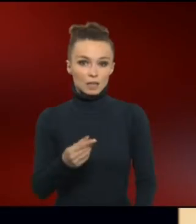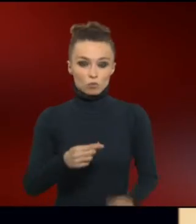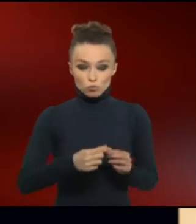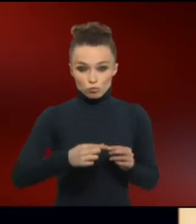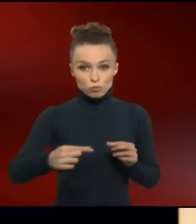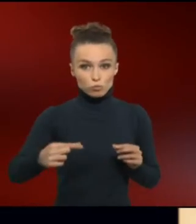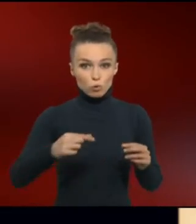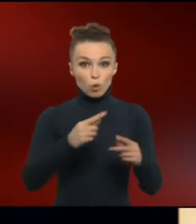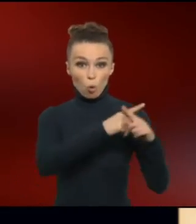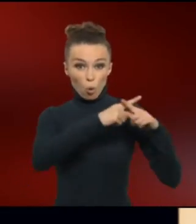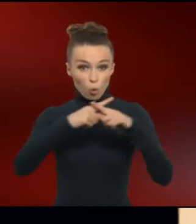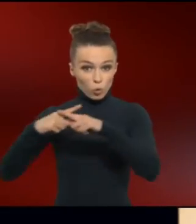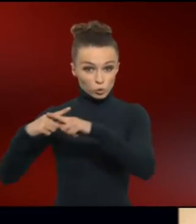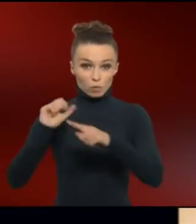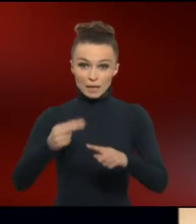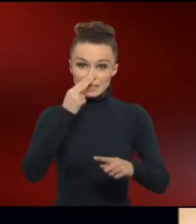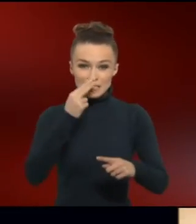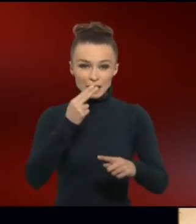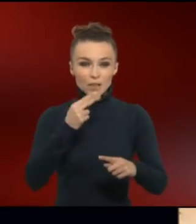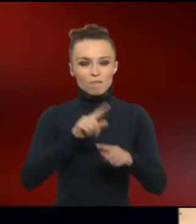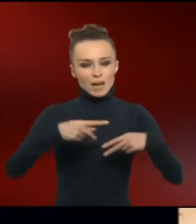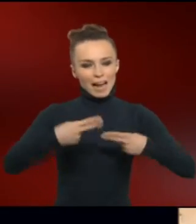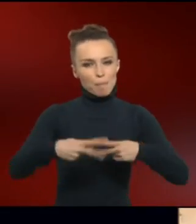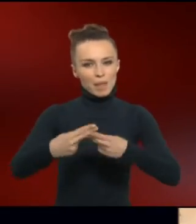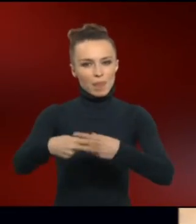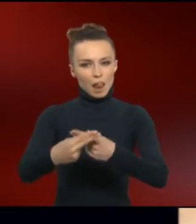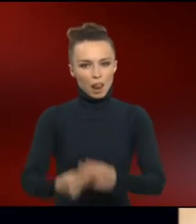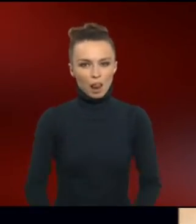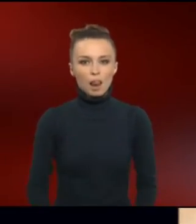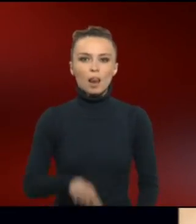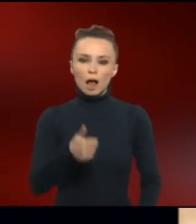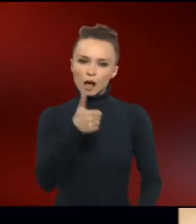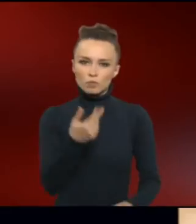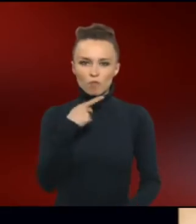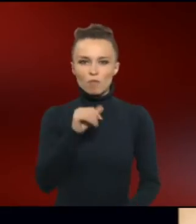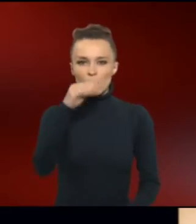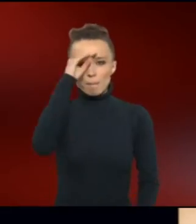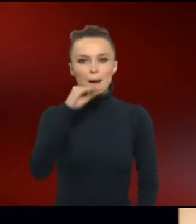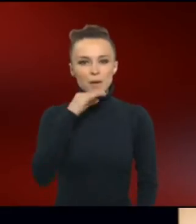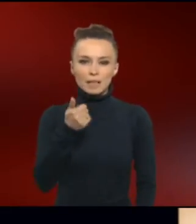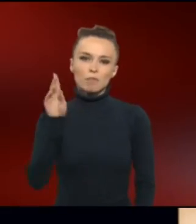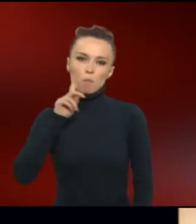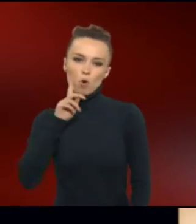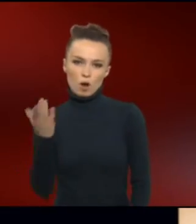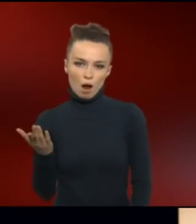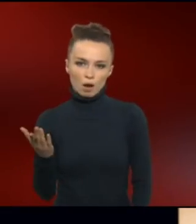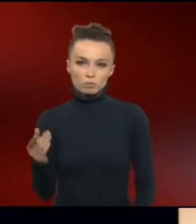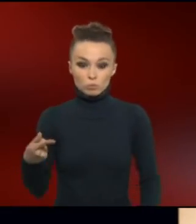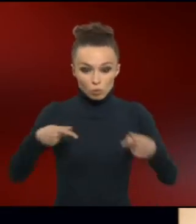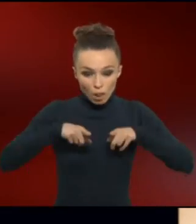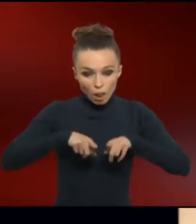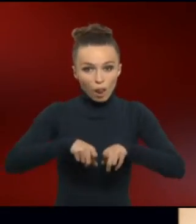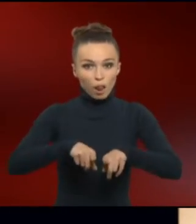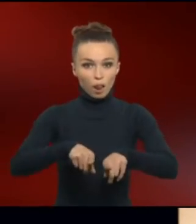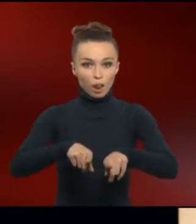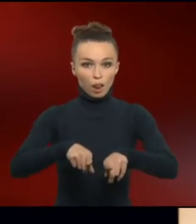sehen wir die einzelnen Chromosomen oder Kapitel, wenn man so will. Und immer gibt es eins vom Vater, eins von der Mutter. So läuft das